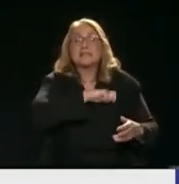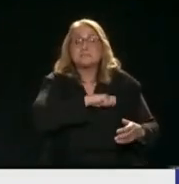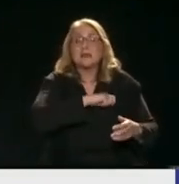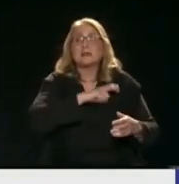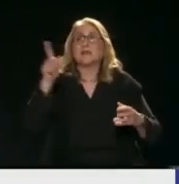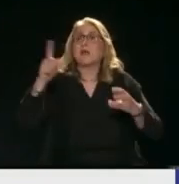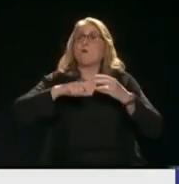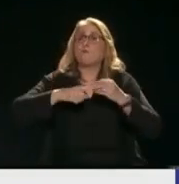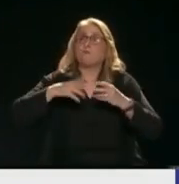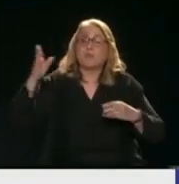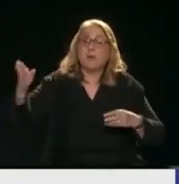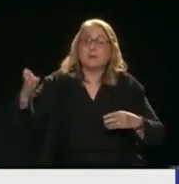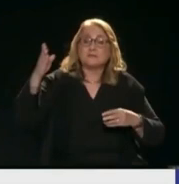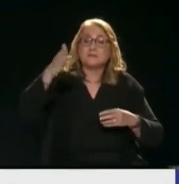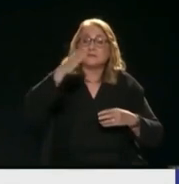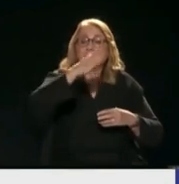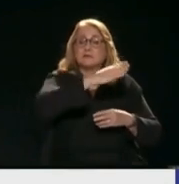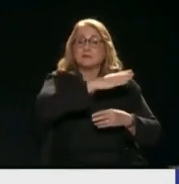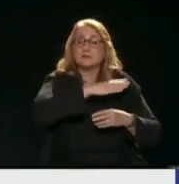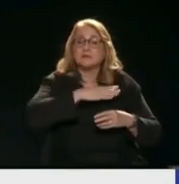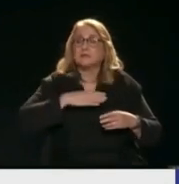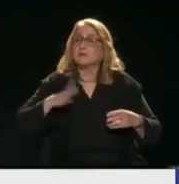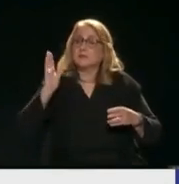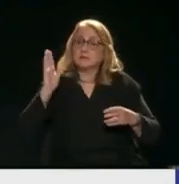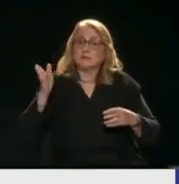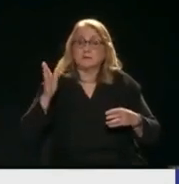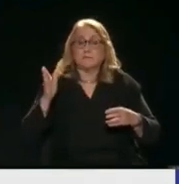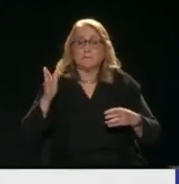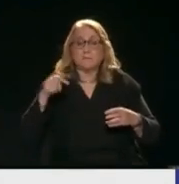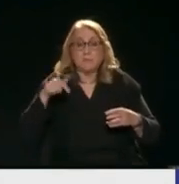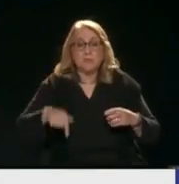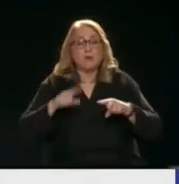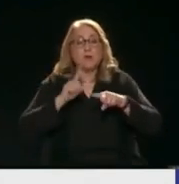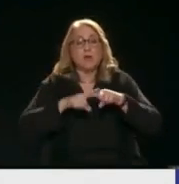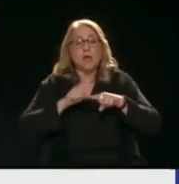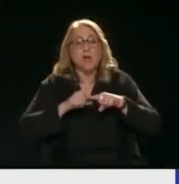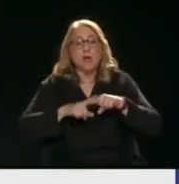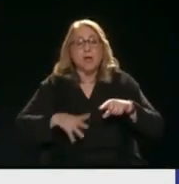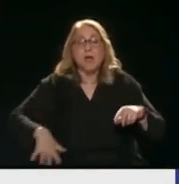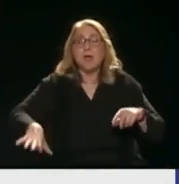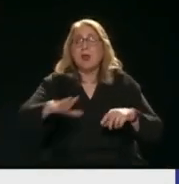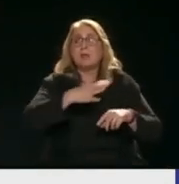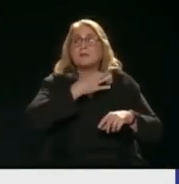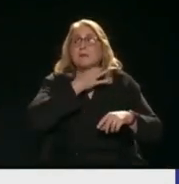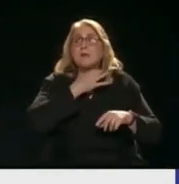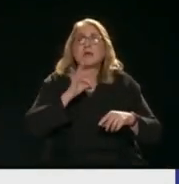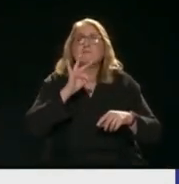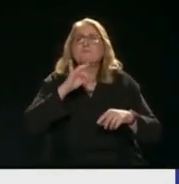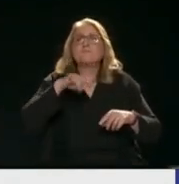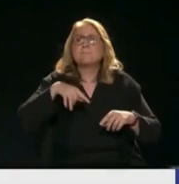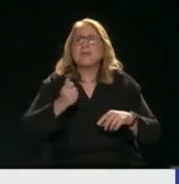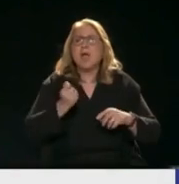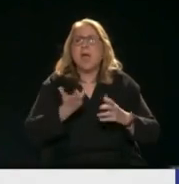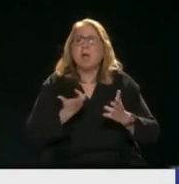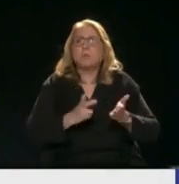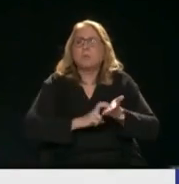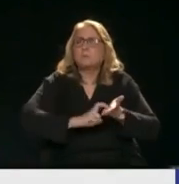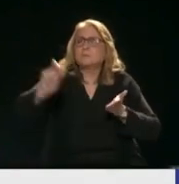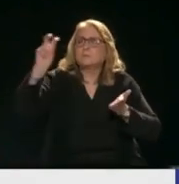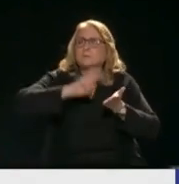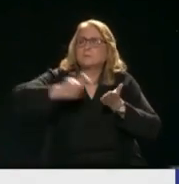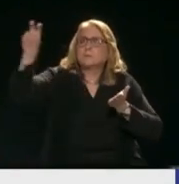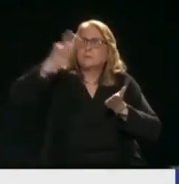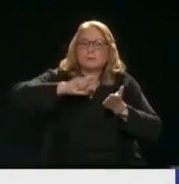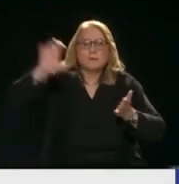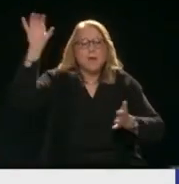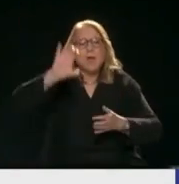Βουδαπέστη Αλλά τελικά η Αθήνα και η Ελλάδα μας Δήθεκε να τα είχαμε τόσα χρήματα που πληρώνουμε Όλο το ΦΠΑ πηγαίνει στην ΕΕ Κάθε 4 χρόνια από